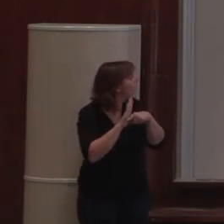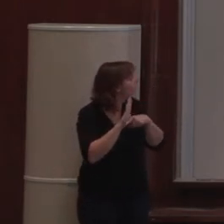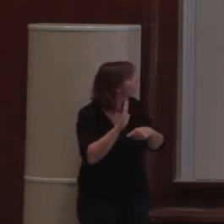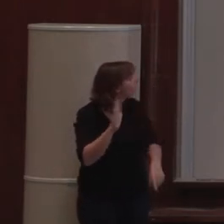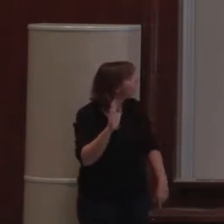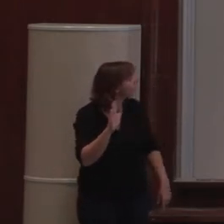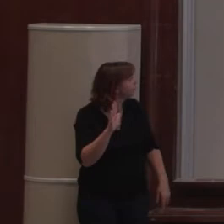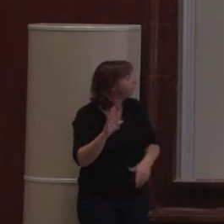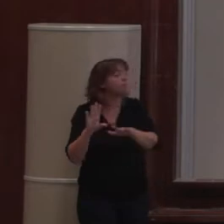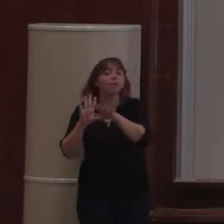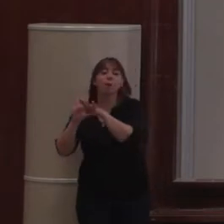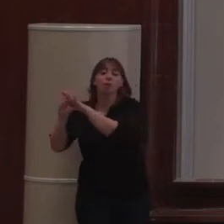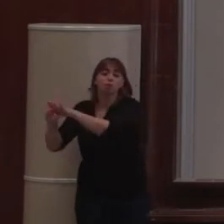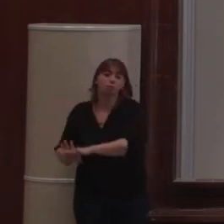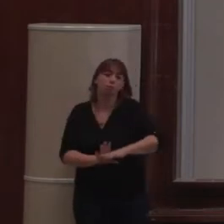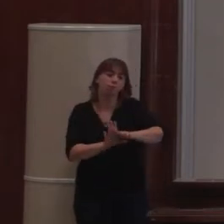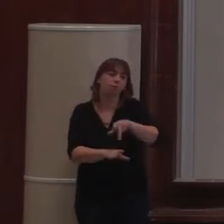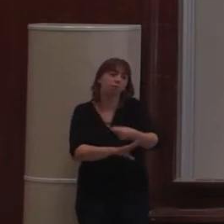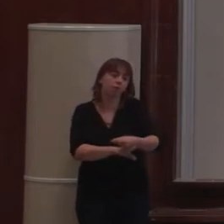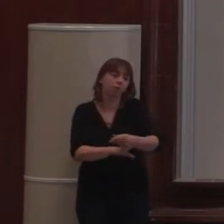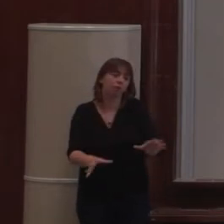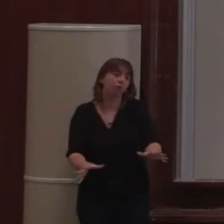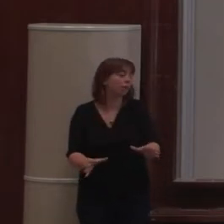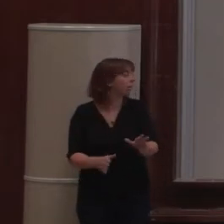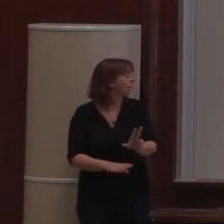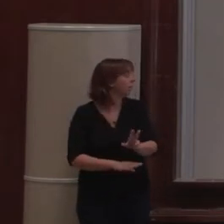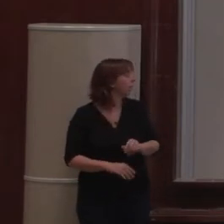Et on sauvegarde. On met un petit titre à l'image.